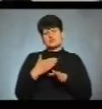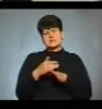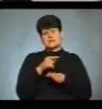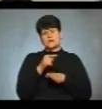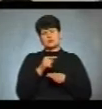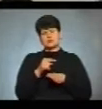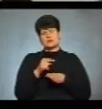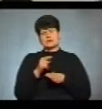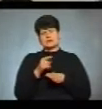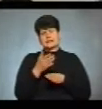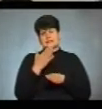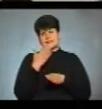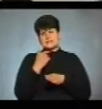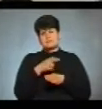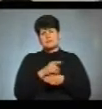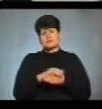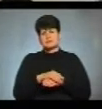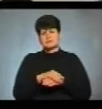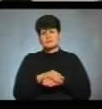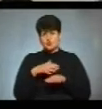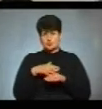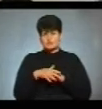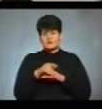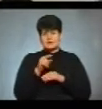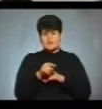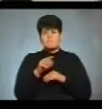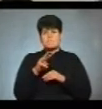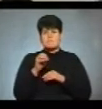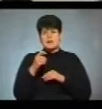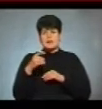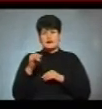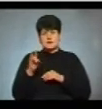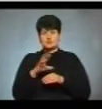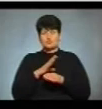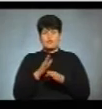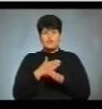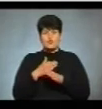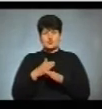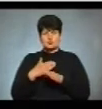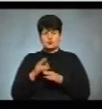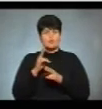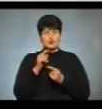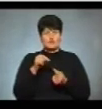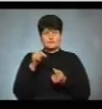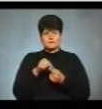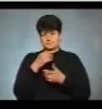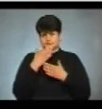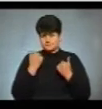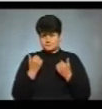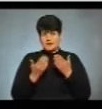симпатиків. Розумієте? Тобто, там механічно відбулось розподіл тих, хто не визначився.